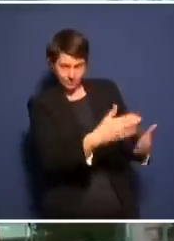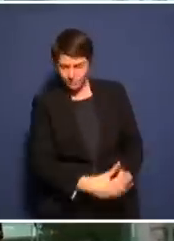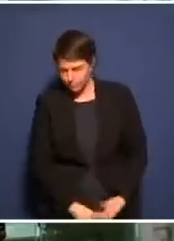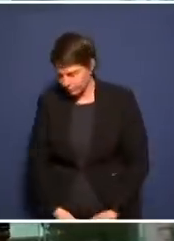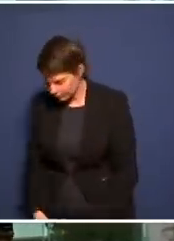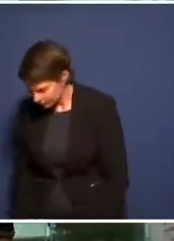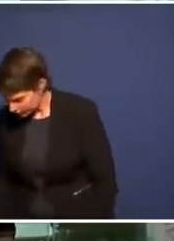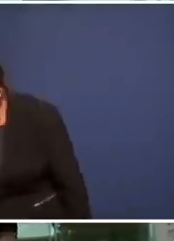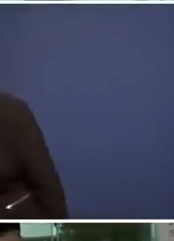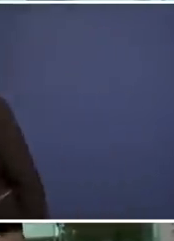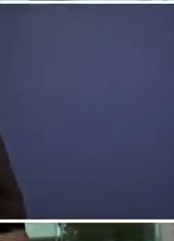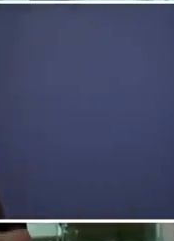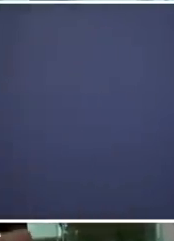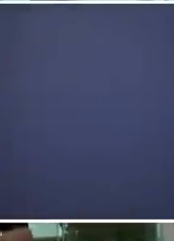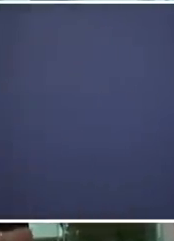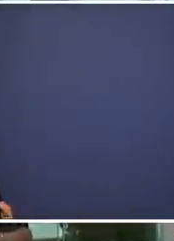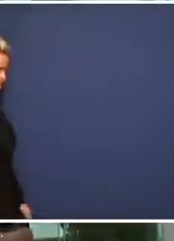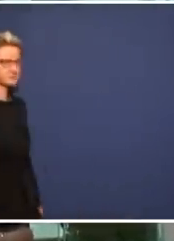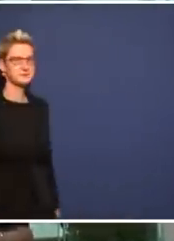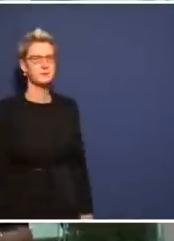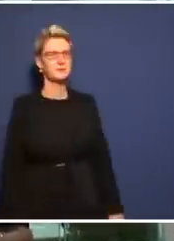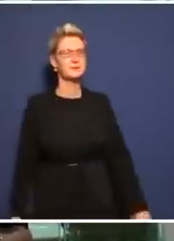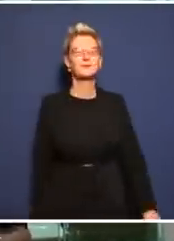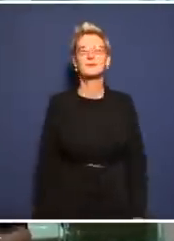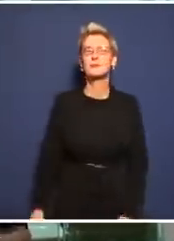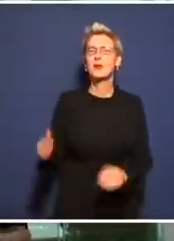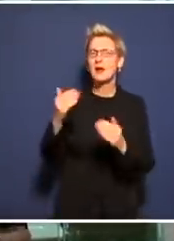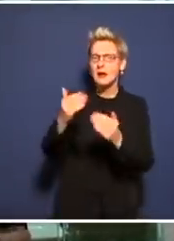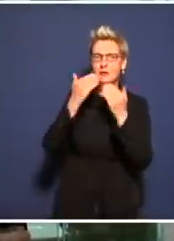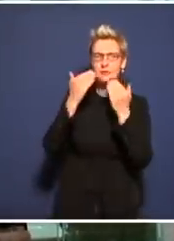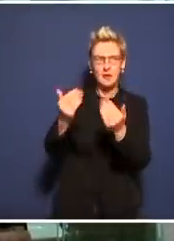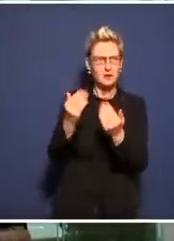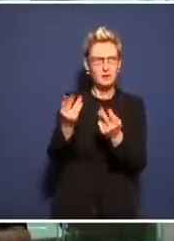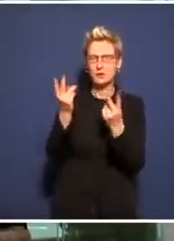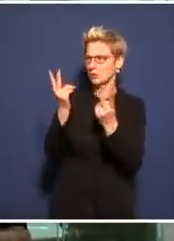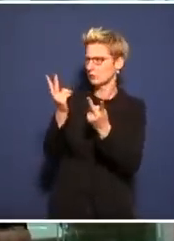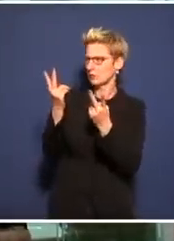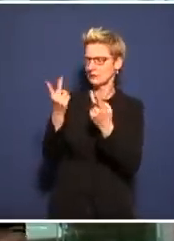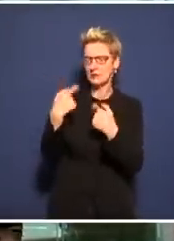Herr Reitschuster, Sie können nach unseren Regeln zum Sprechen die Maske abnehmen, aber Sie müssen es auch.